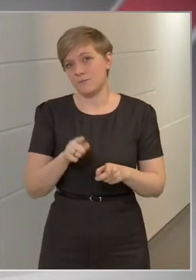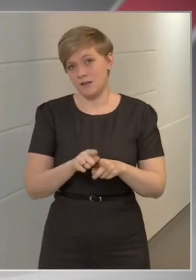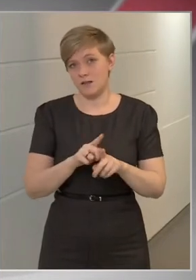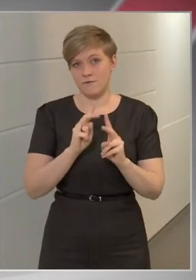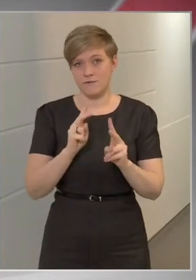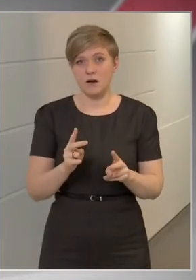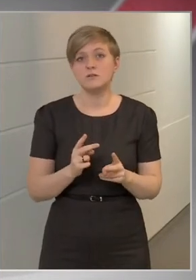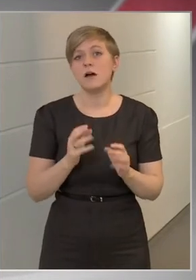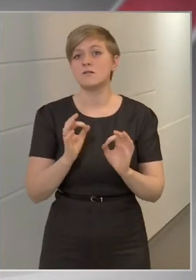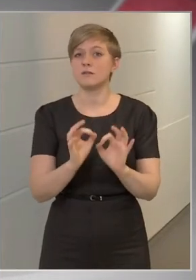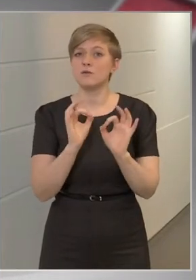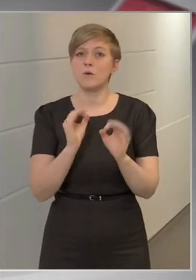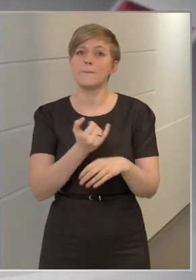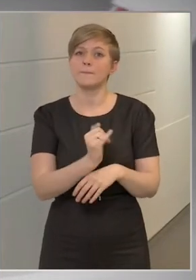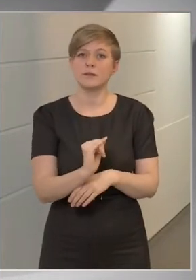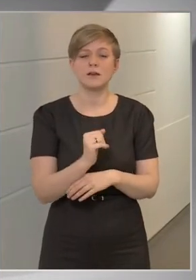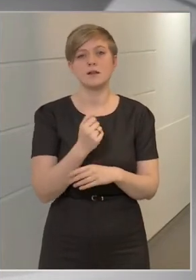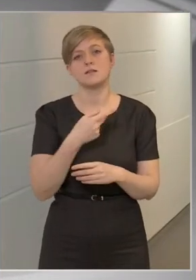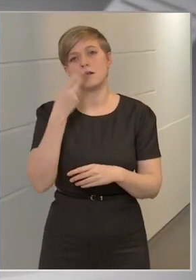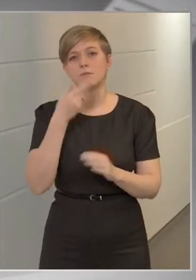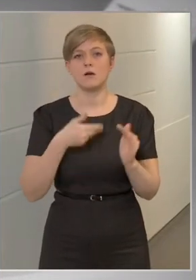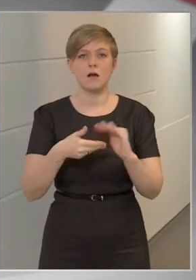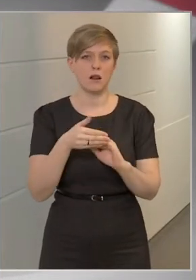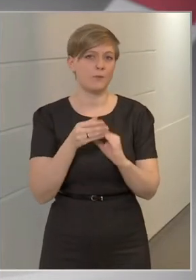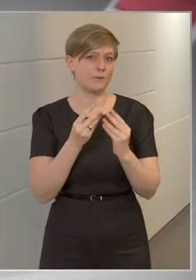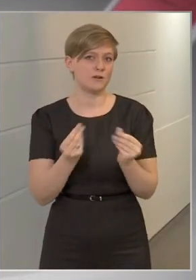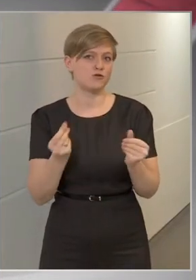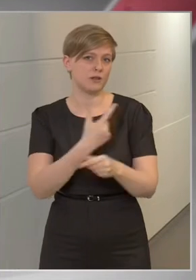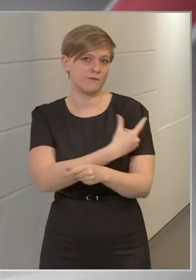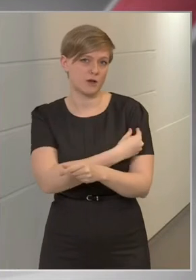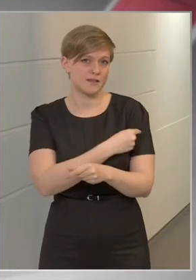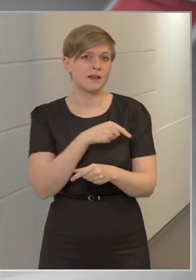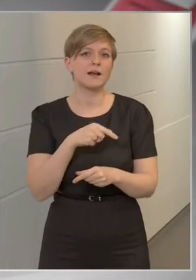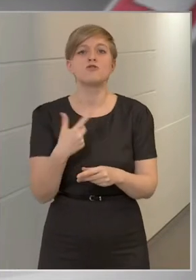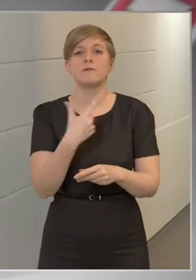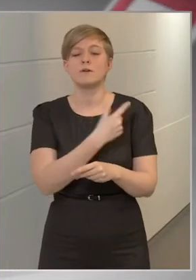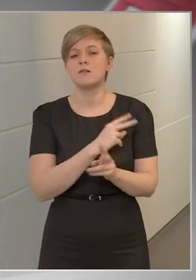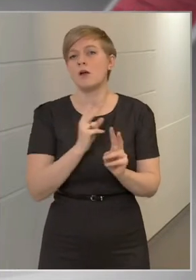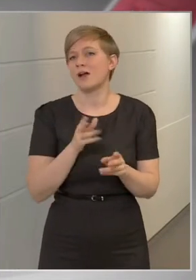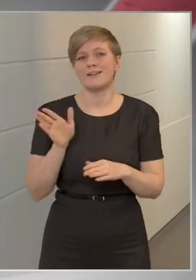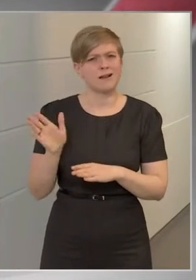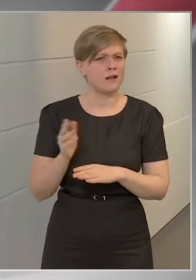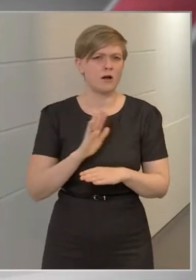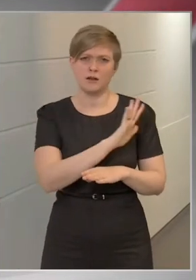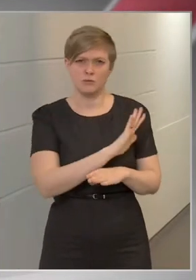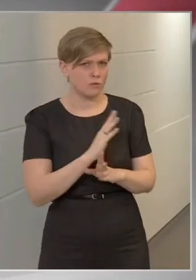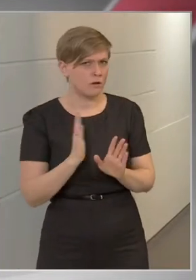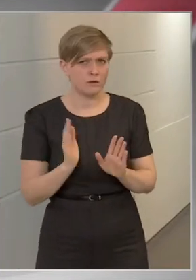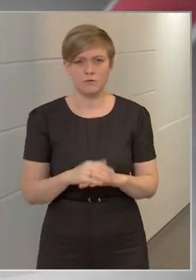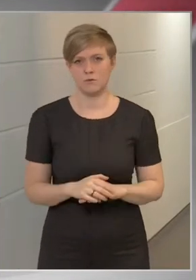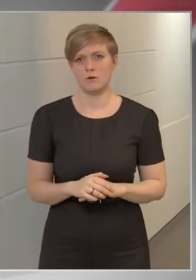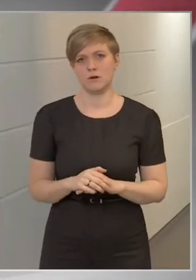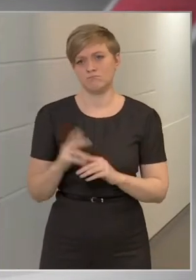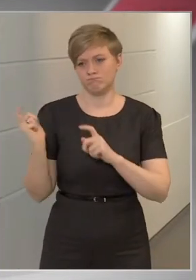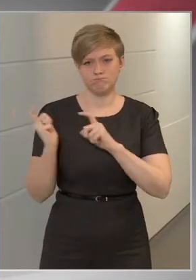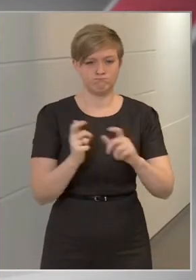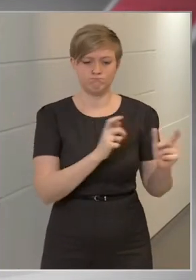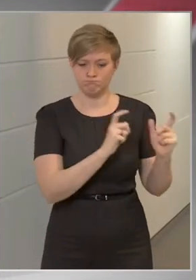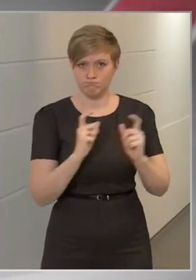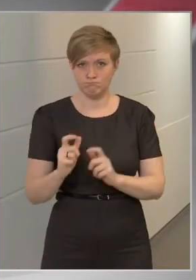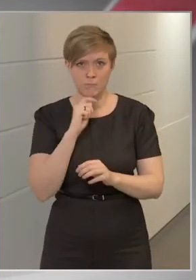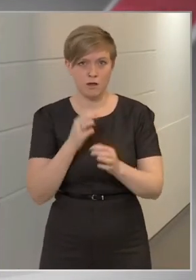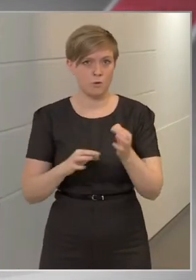akkor pedig az a jó, hogyha mindenki szakmai alapon minősíti a vakcinákat, és ezek a vakcinák akár keletről, akár nyugatról érkeztek